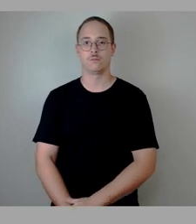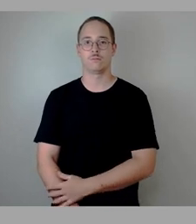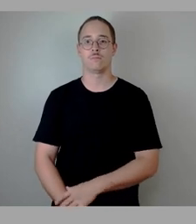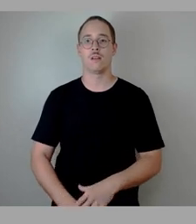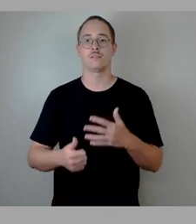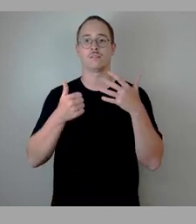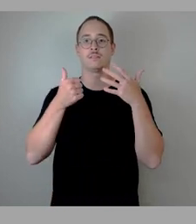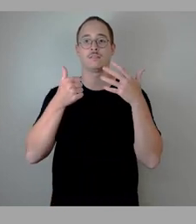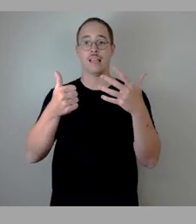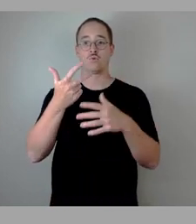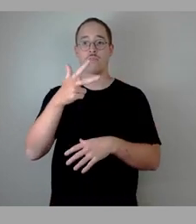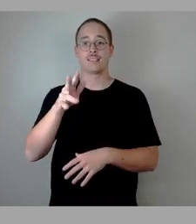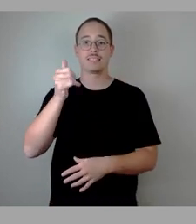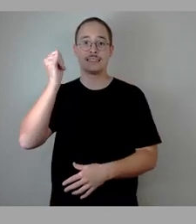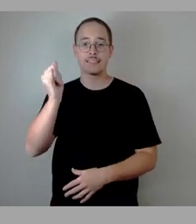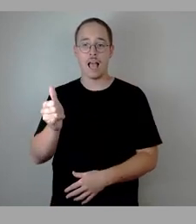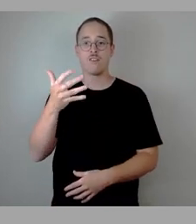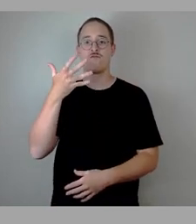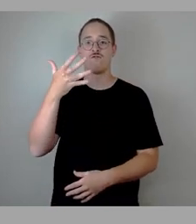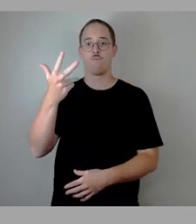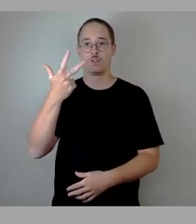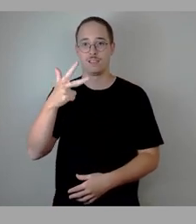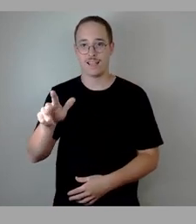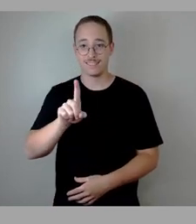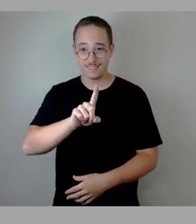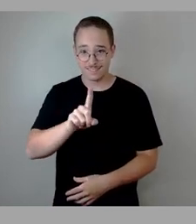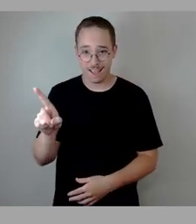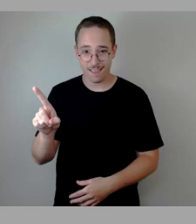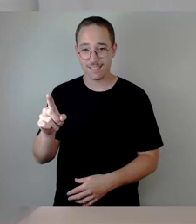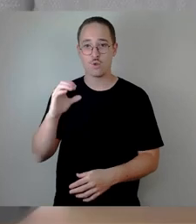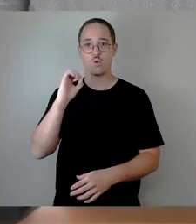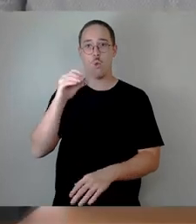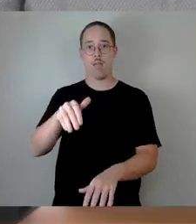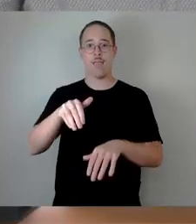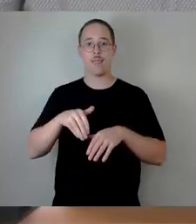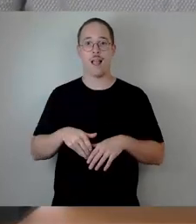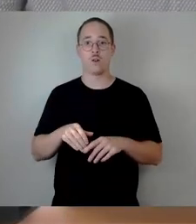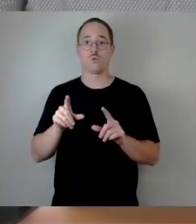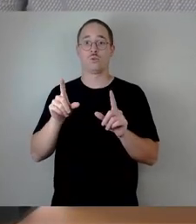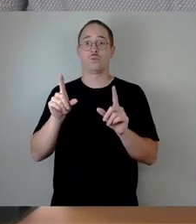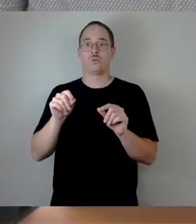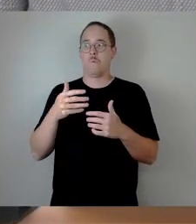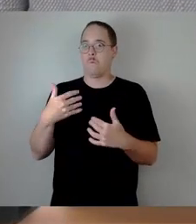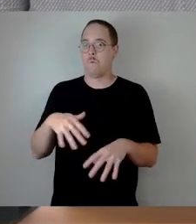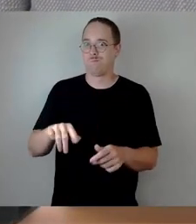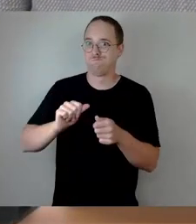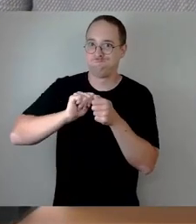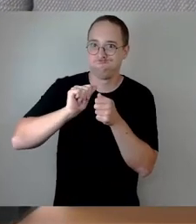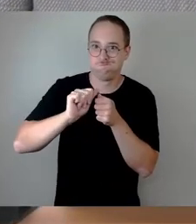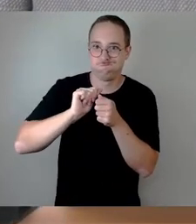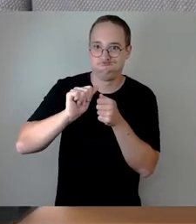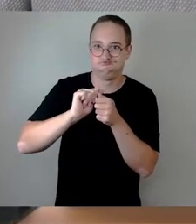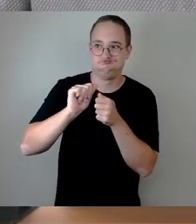36 Ja-Stimmen, bei 35 Nein-Stimmen, bei keiner Enthaltung, das war haarscharf, dass wir in die